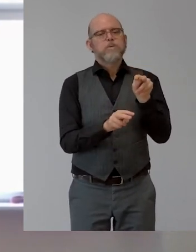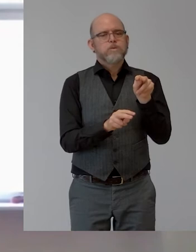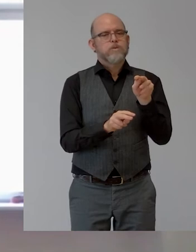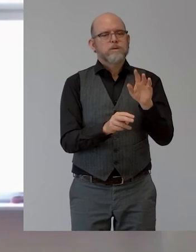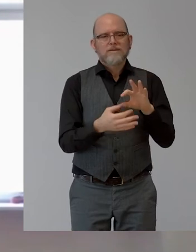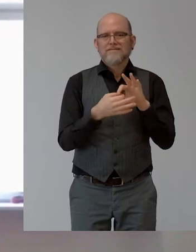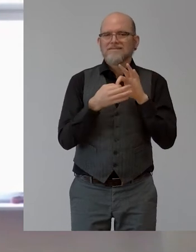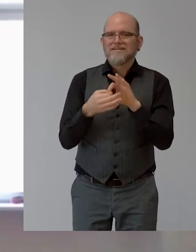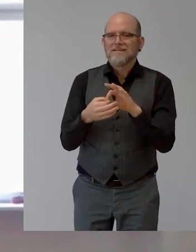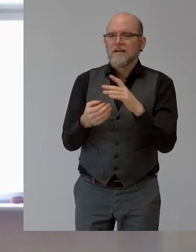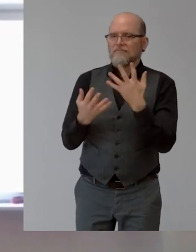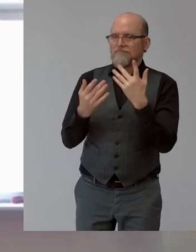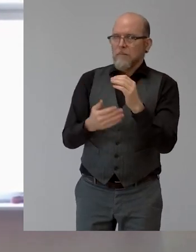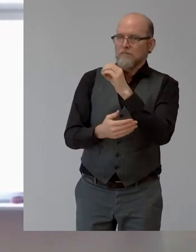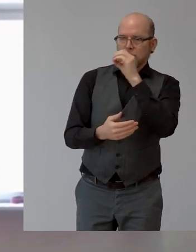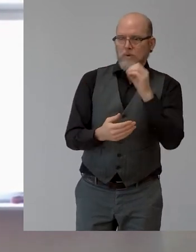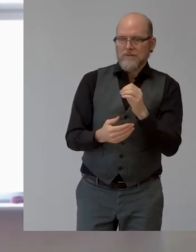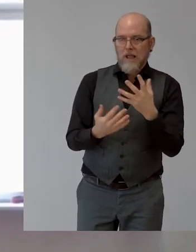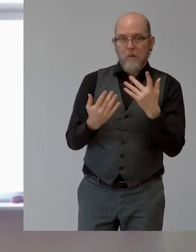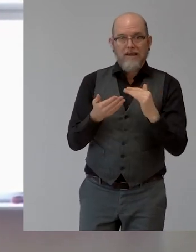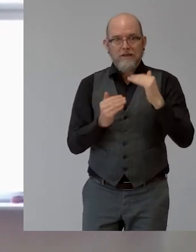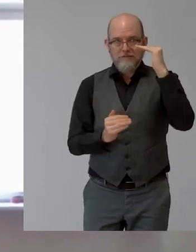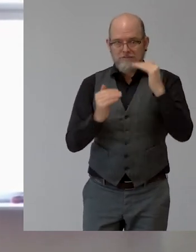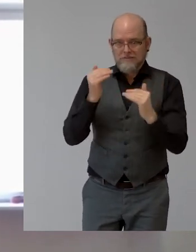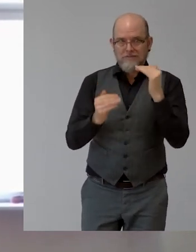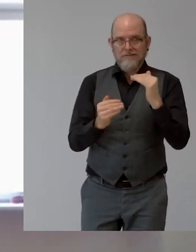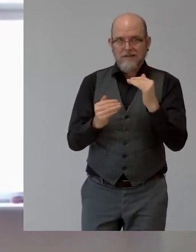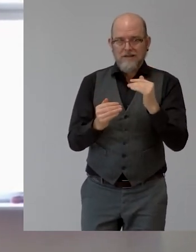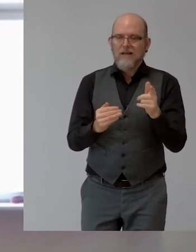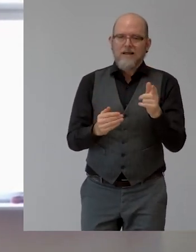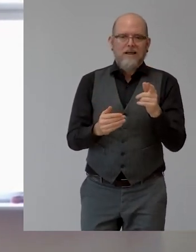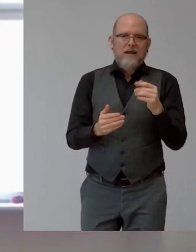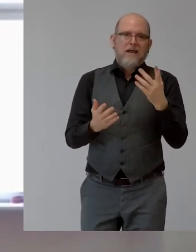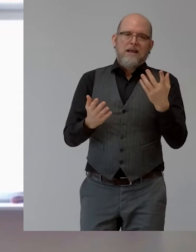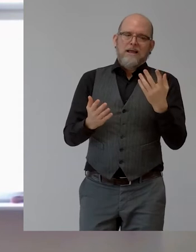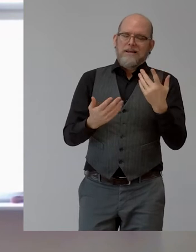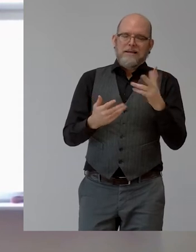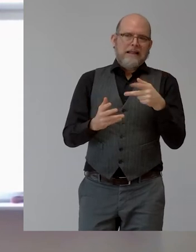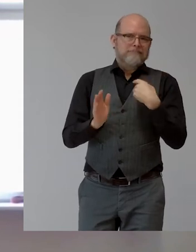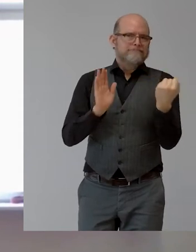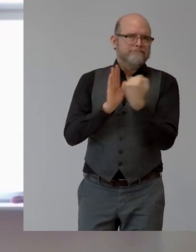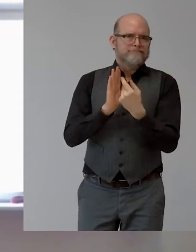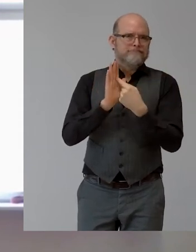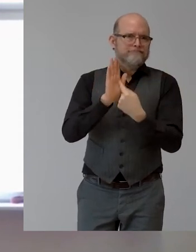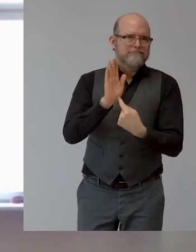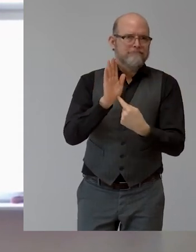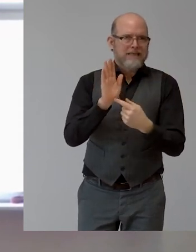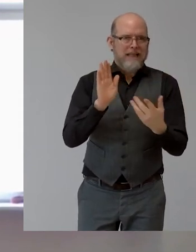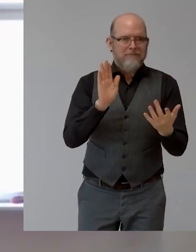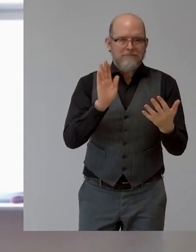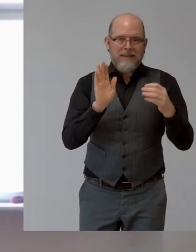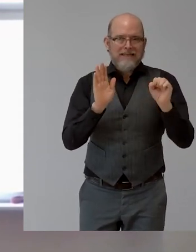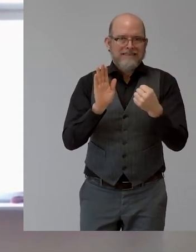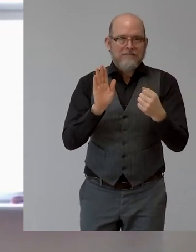Feststellungsbescheid zu tun, aber das wäre jetzt ein bisschen zu sehr im Detail. Weil uns ist einfach auch wichtig vom Monitoring-Ausschuss, dass